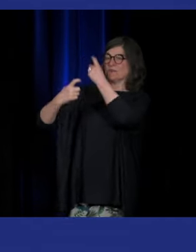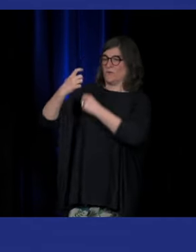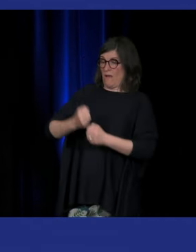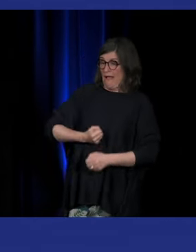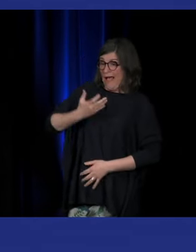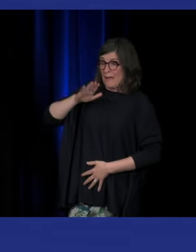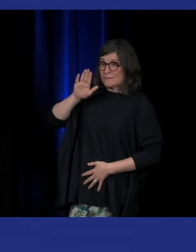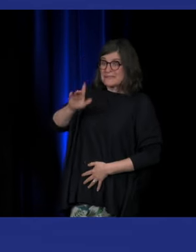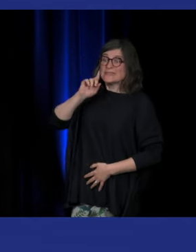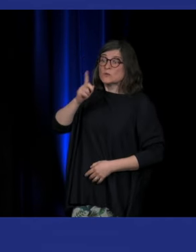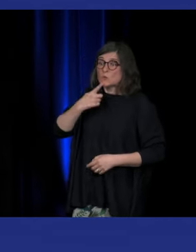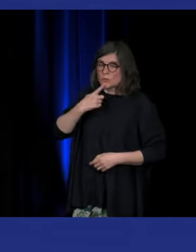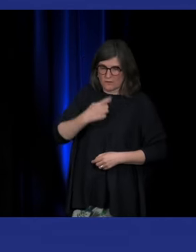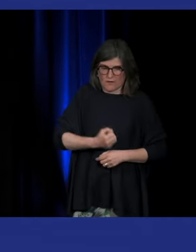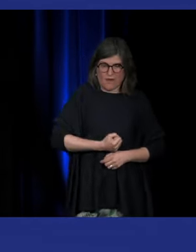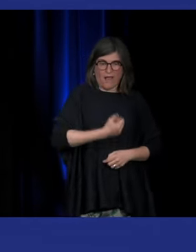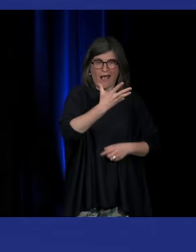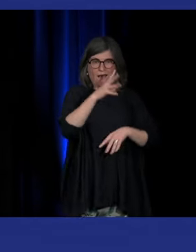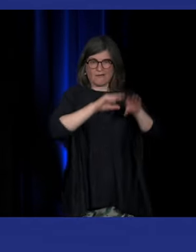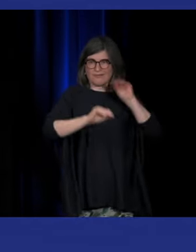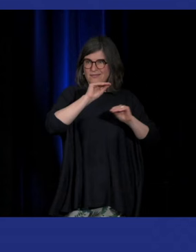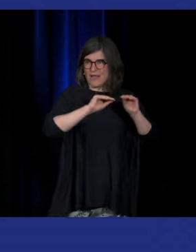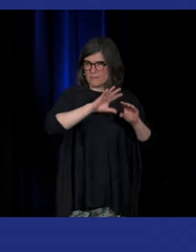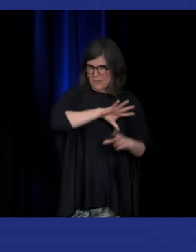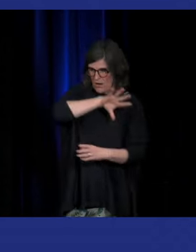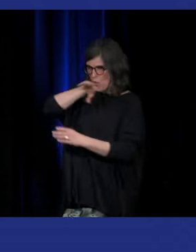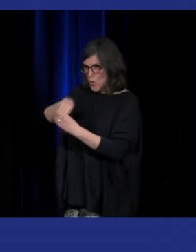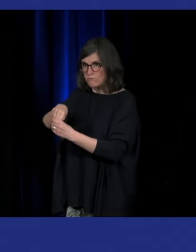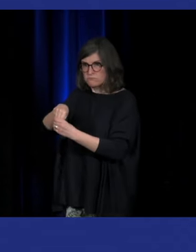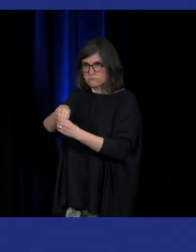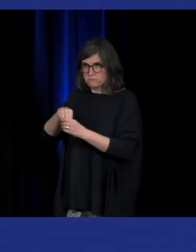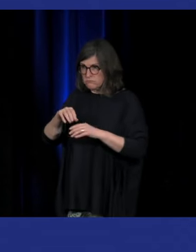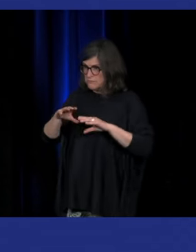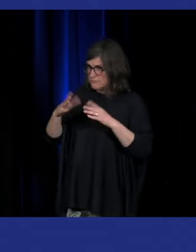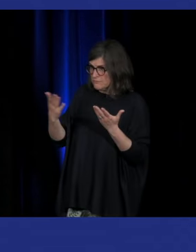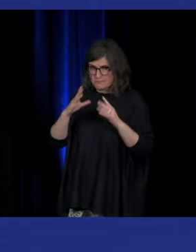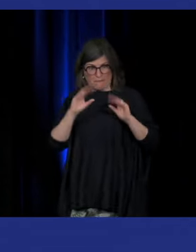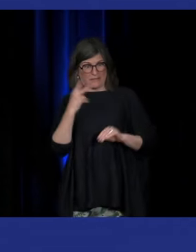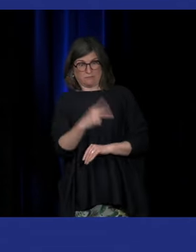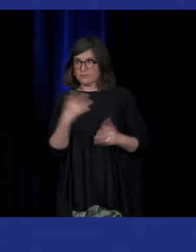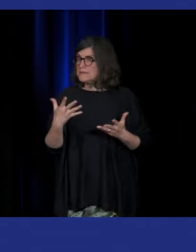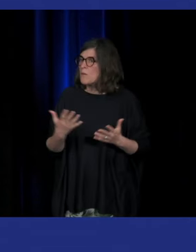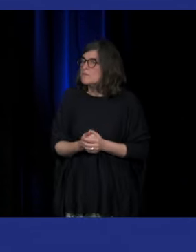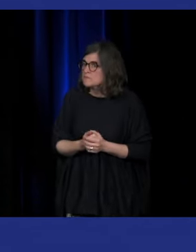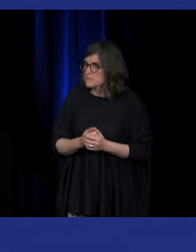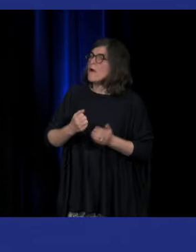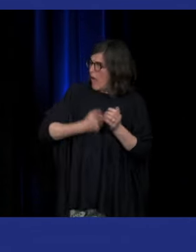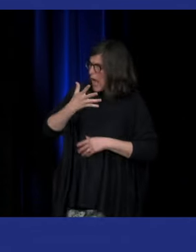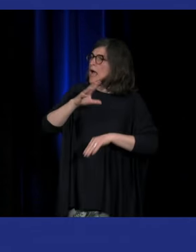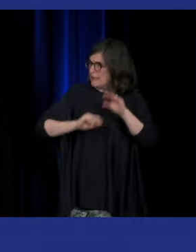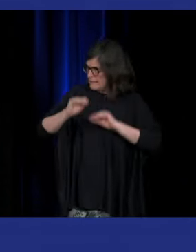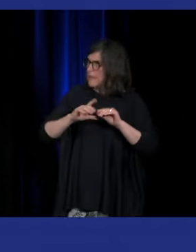la place de l'art-thérapie dans cette histoire qui est réelle c'est à dire l'art-thérapie existe